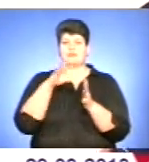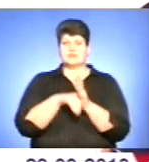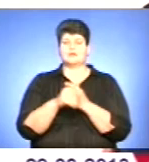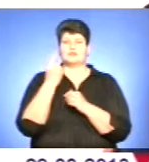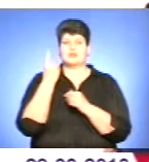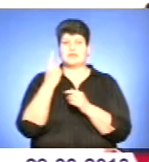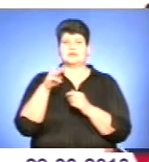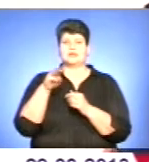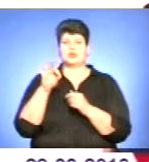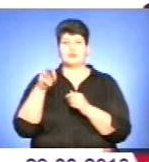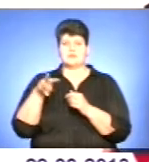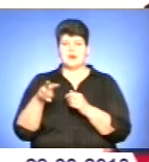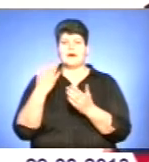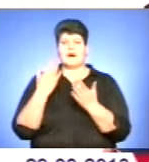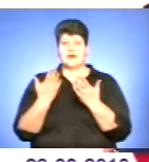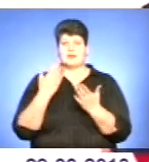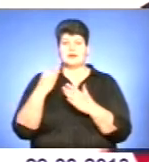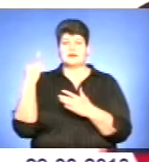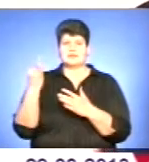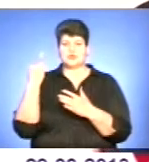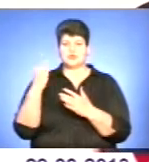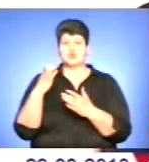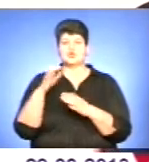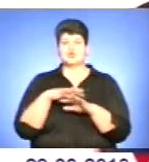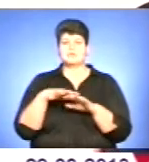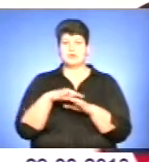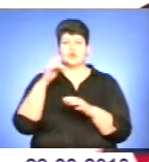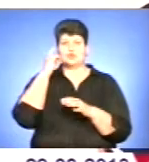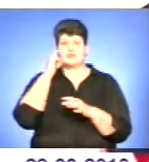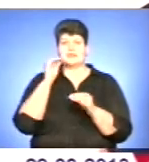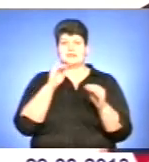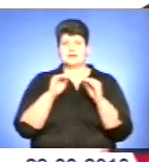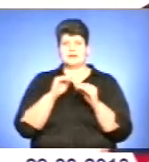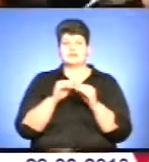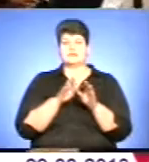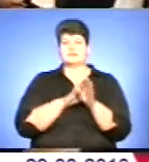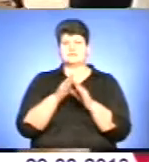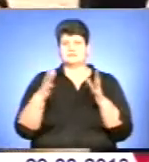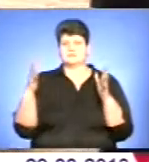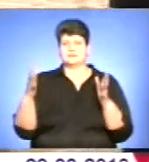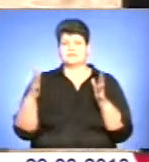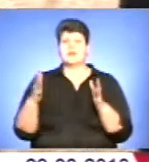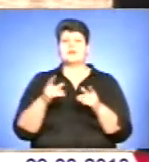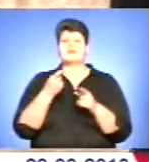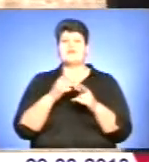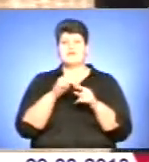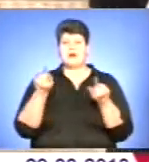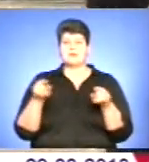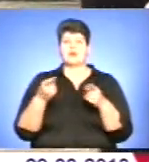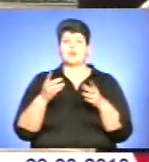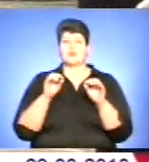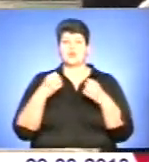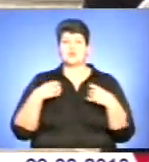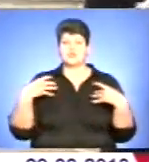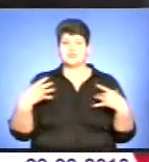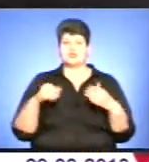одному томі. Та в історії української суспільно-політичної думки вони склали цілу епоху. Також в рамках урочистостей учасникам